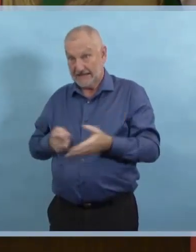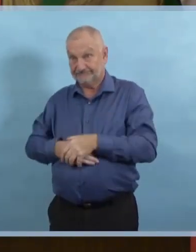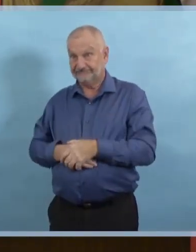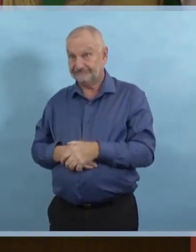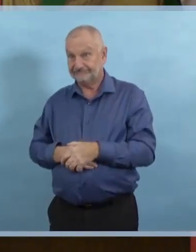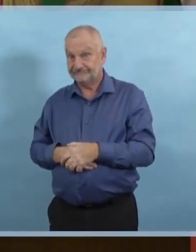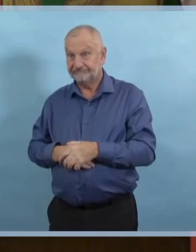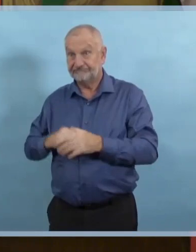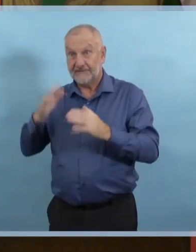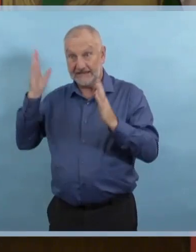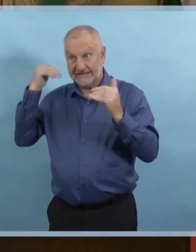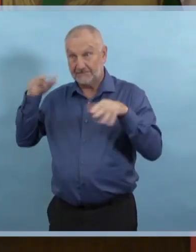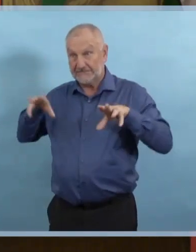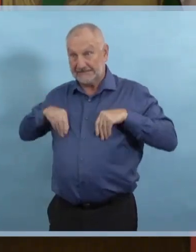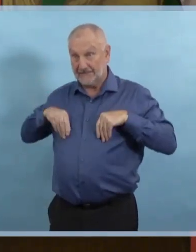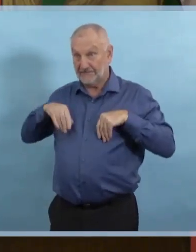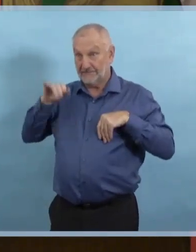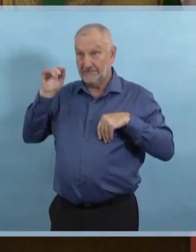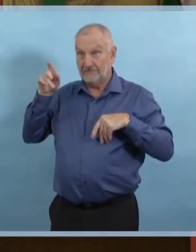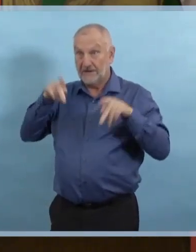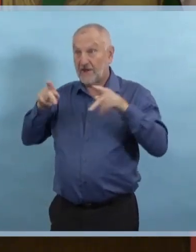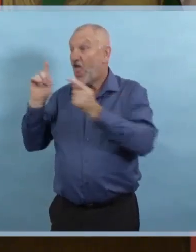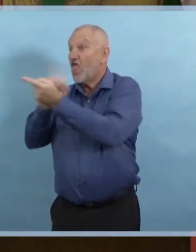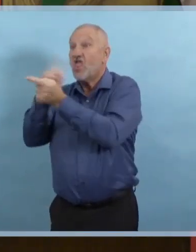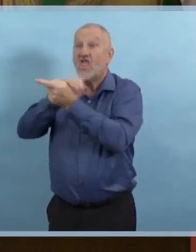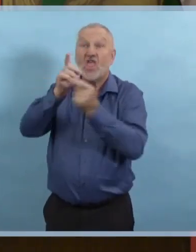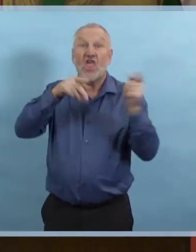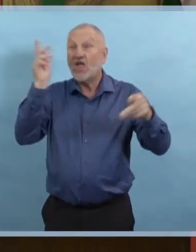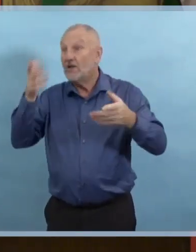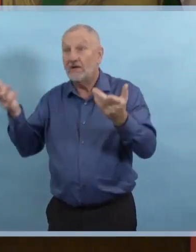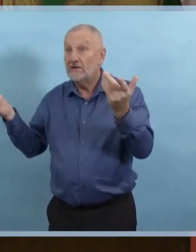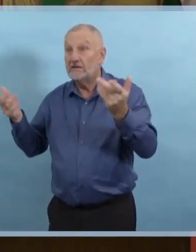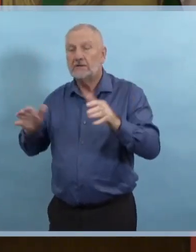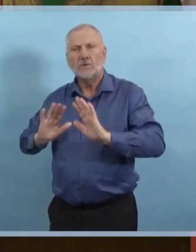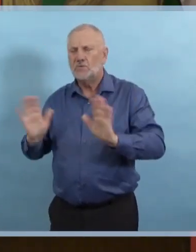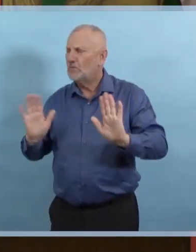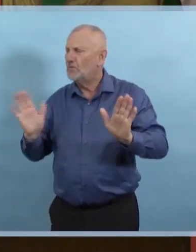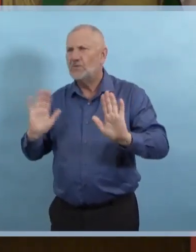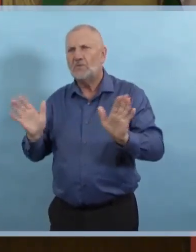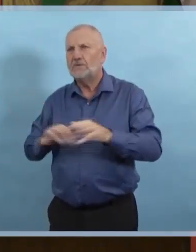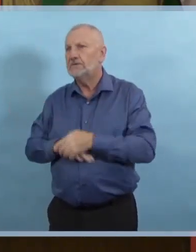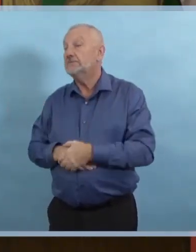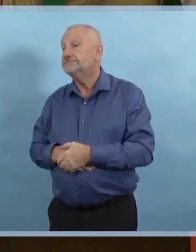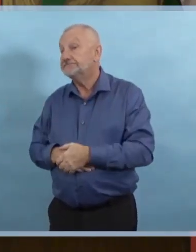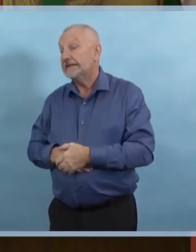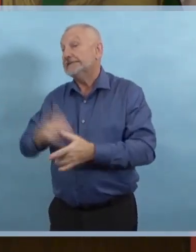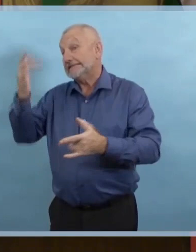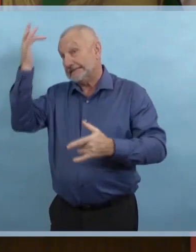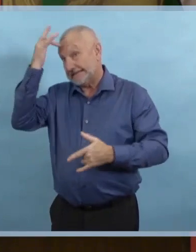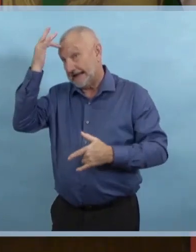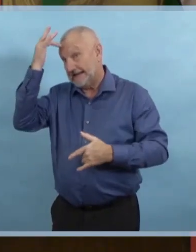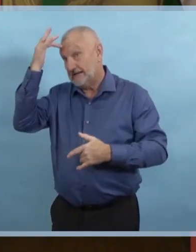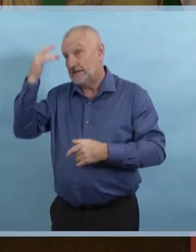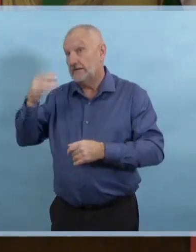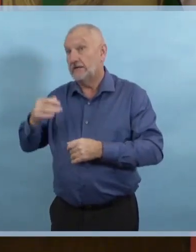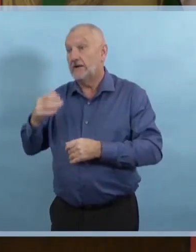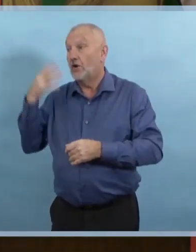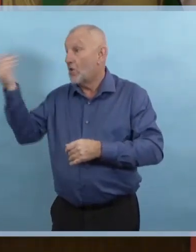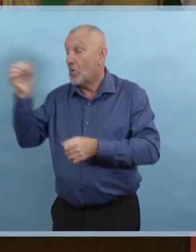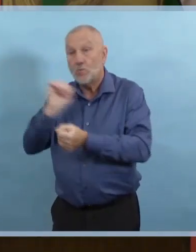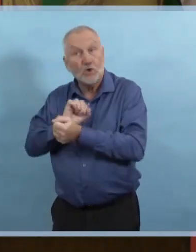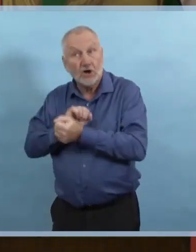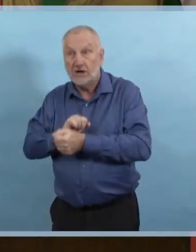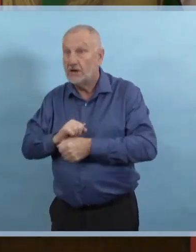malades. Ou des gens qui ne communiquent pas bien leurs renseignements à leur fournisseur de soins de santé. C'est ça qui mène aux chiffres que nous avons maintenant.